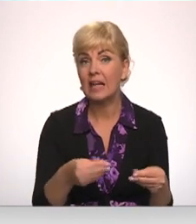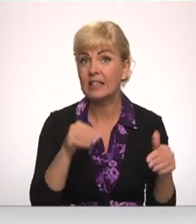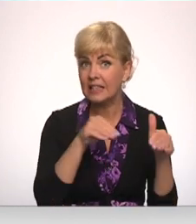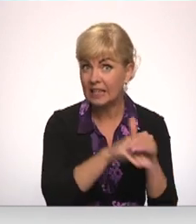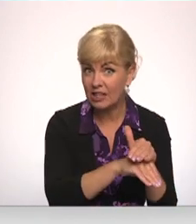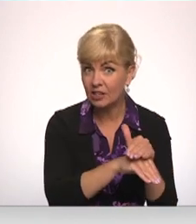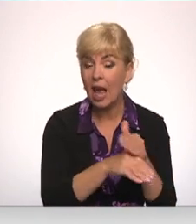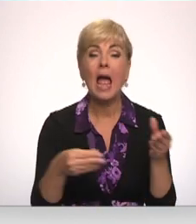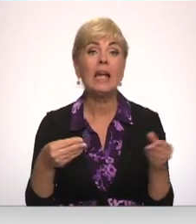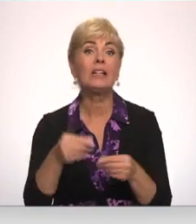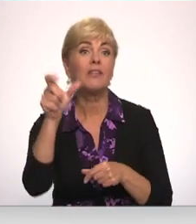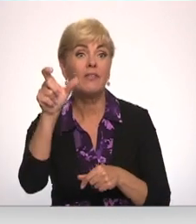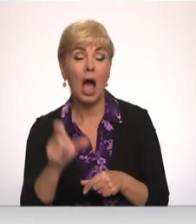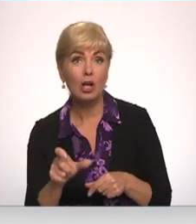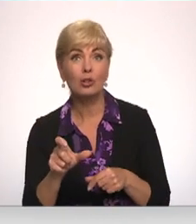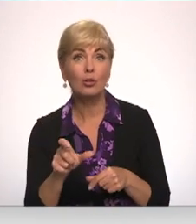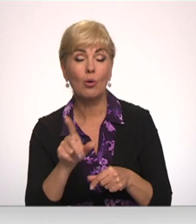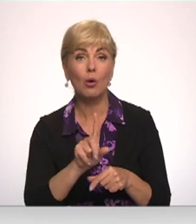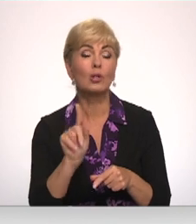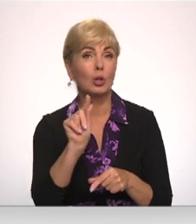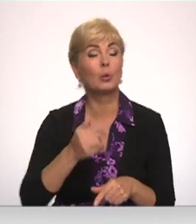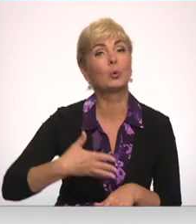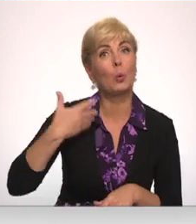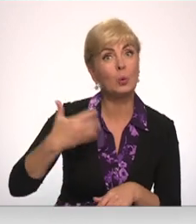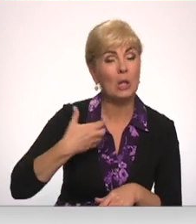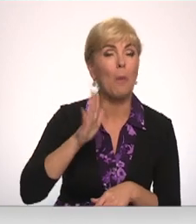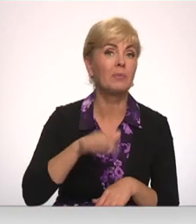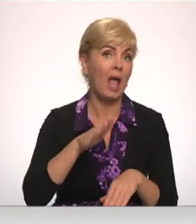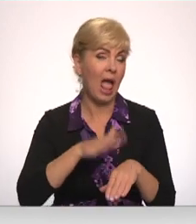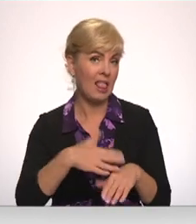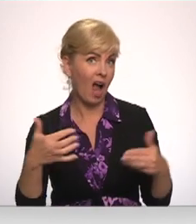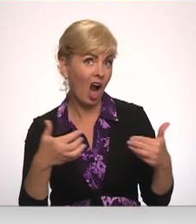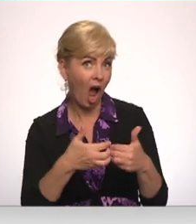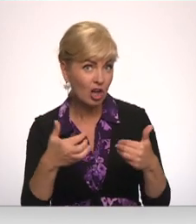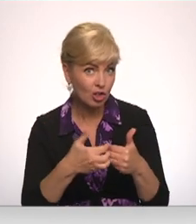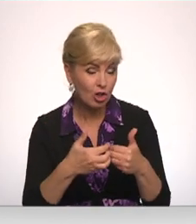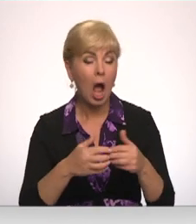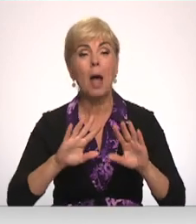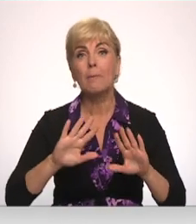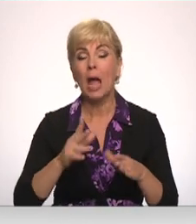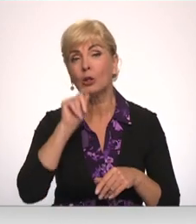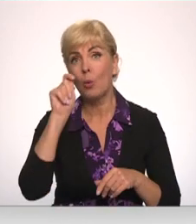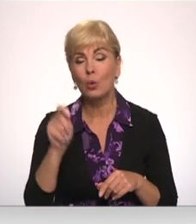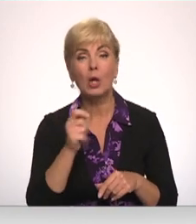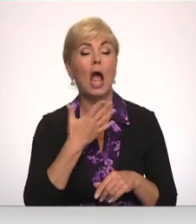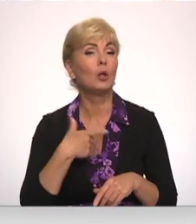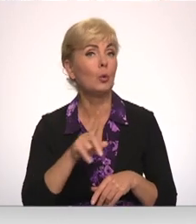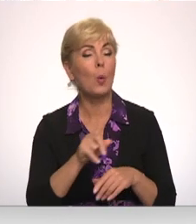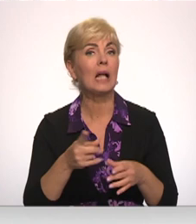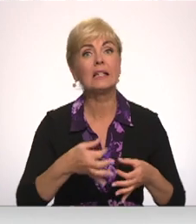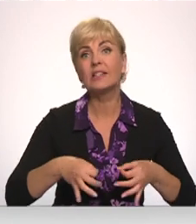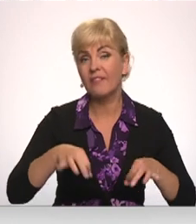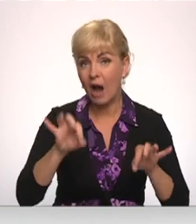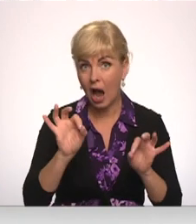investārs, protams, atvaida karš Ukrainā, no otras puses Ukraina ir ārkārtīgi svarīga šī